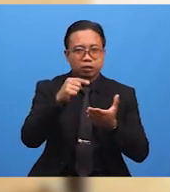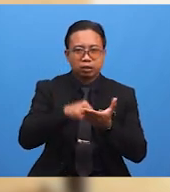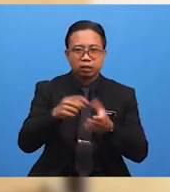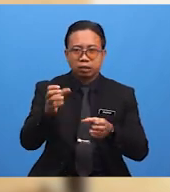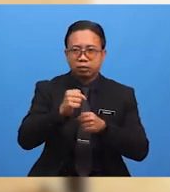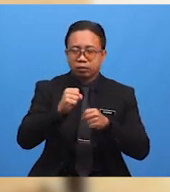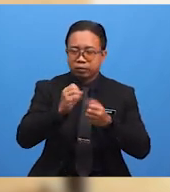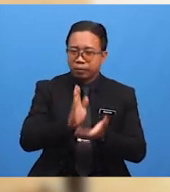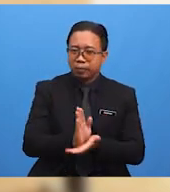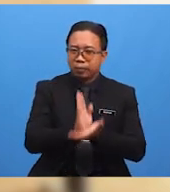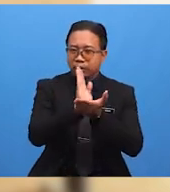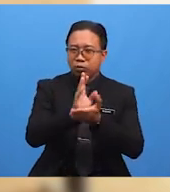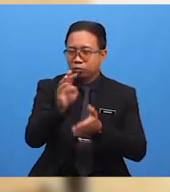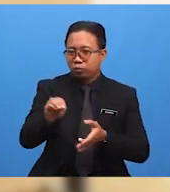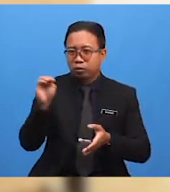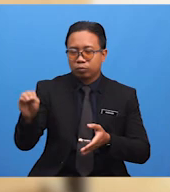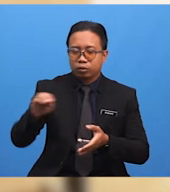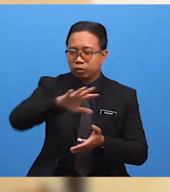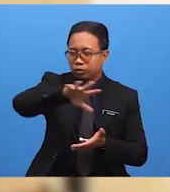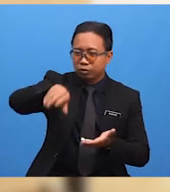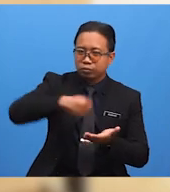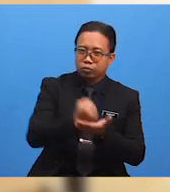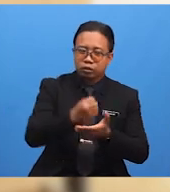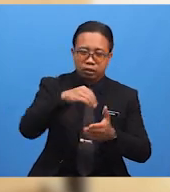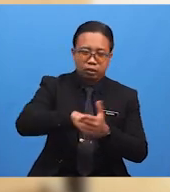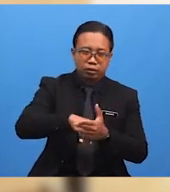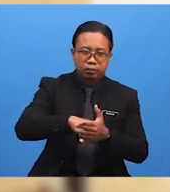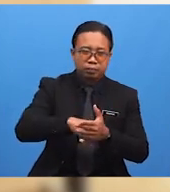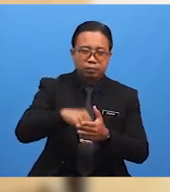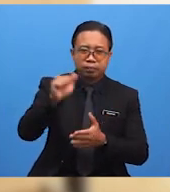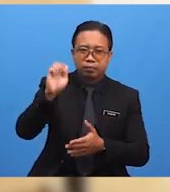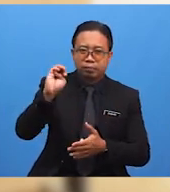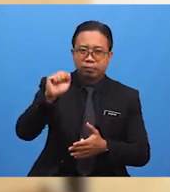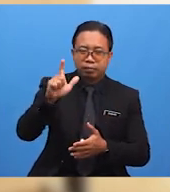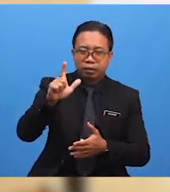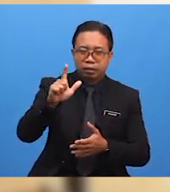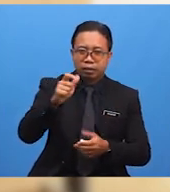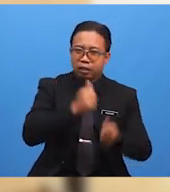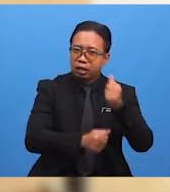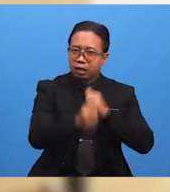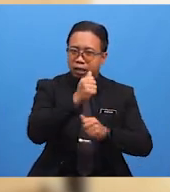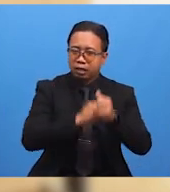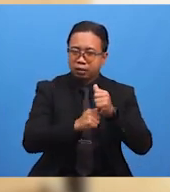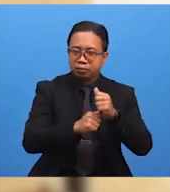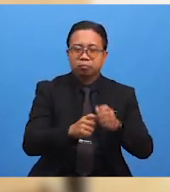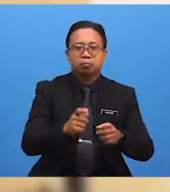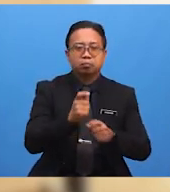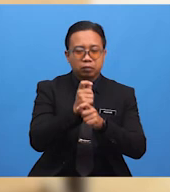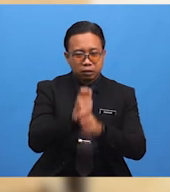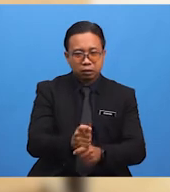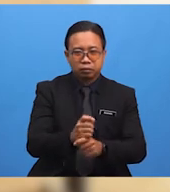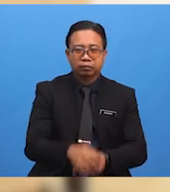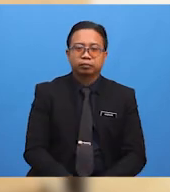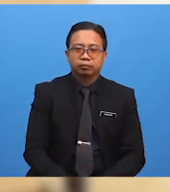Ini Dapat Membantu Murid-murid Semua Dalam Mengamalkan Adab Secara Istiqamah